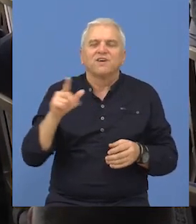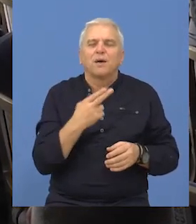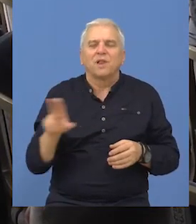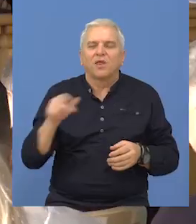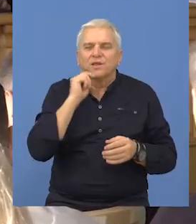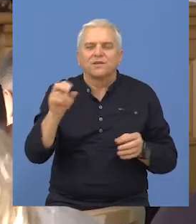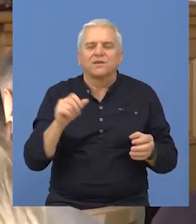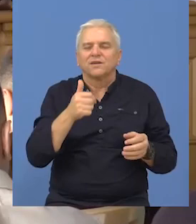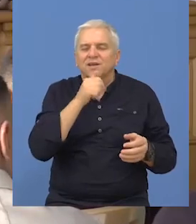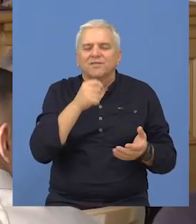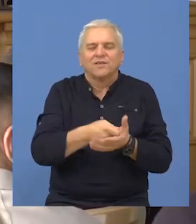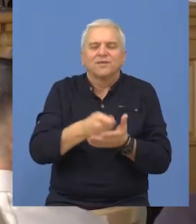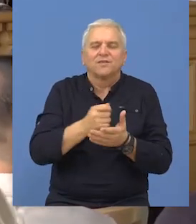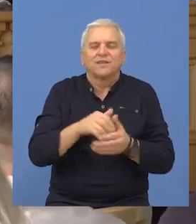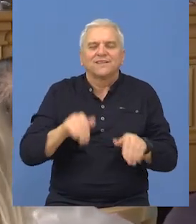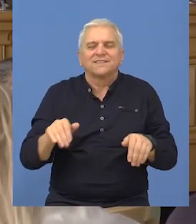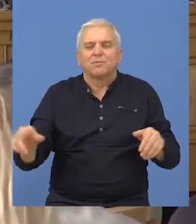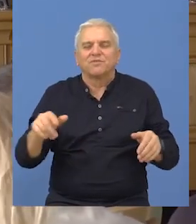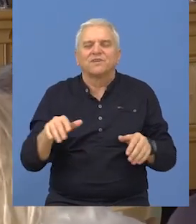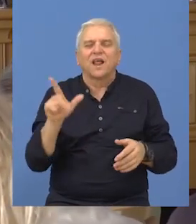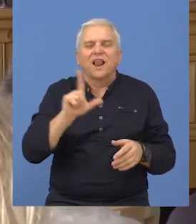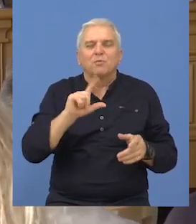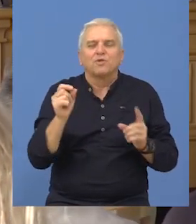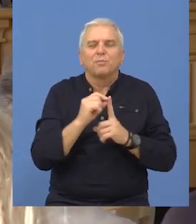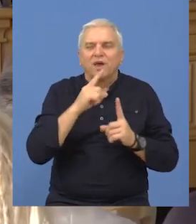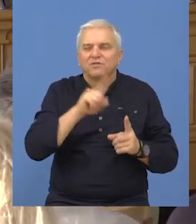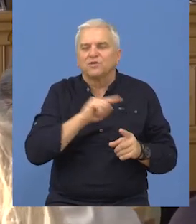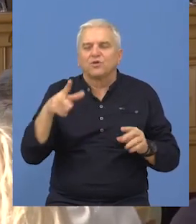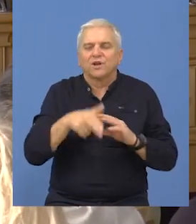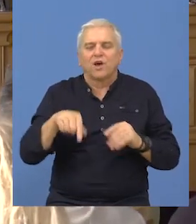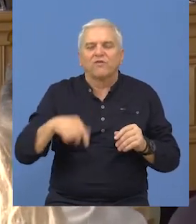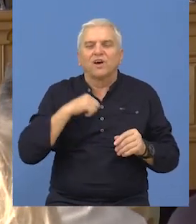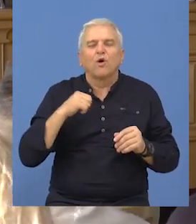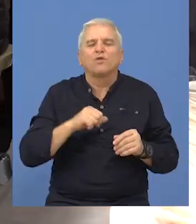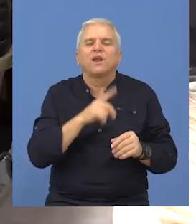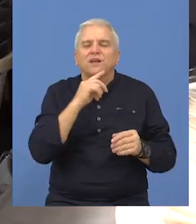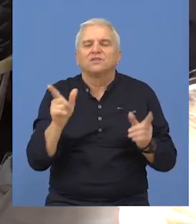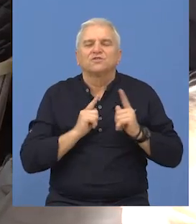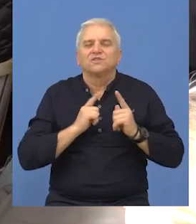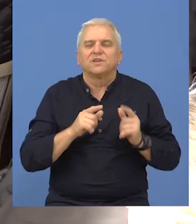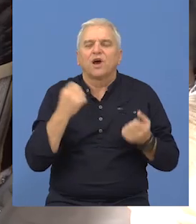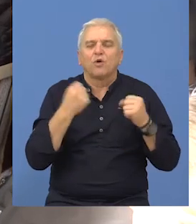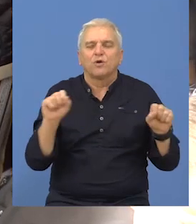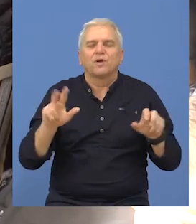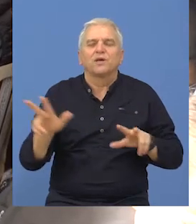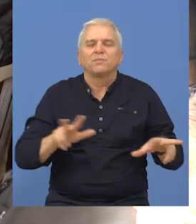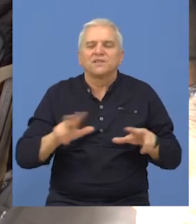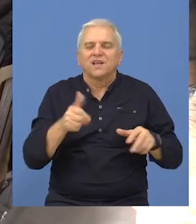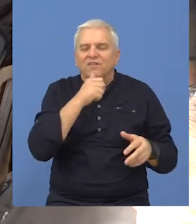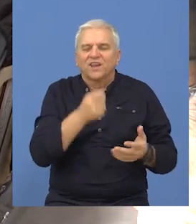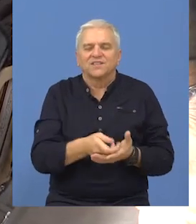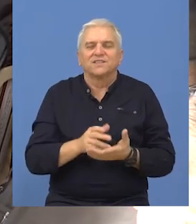miliona dinara za isplatu plata u Prečkovskoj ustanovi Labud Pejević do kraja ove godine, za šta se čekalo dobrenje